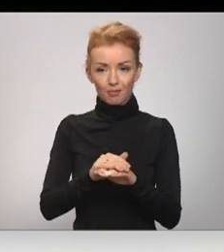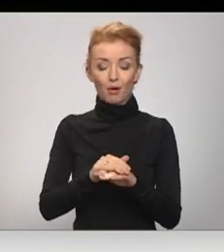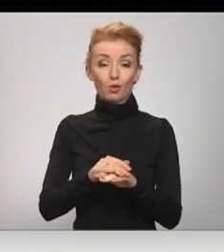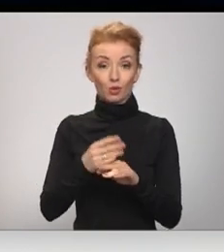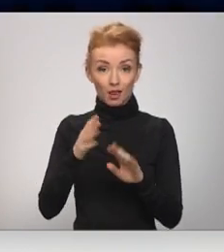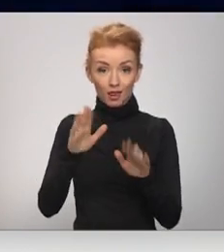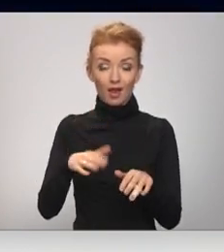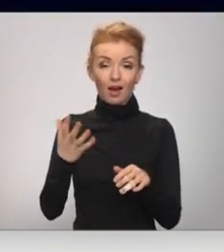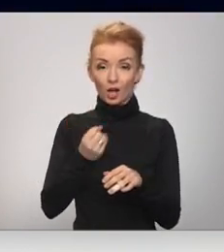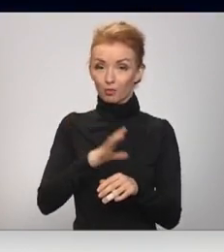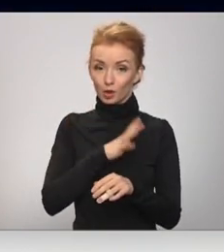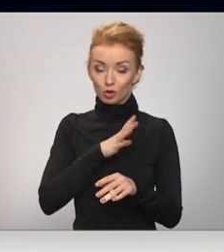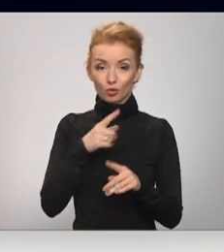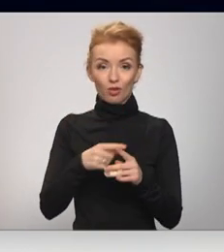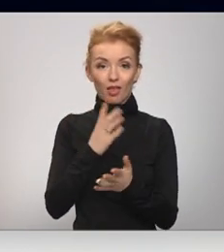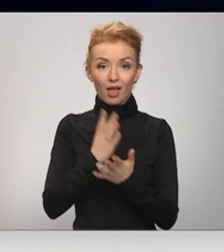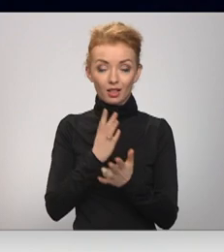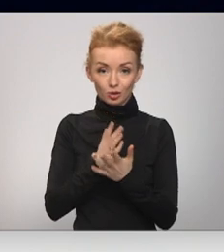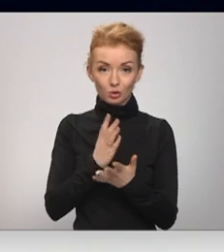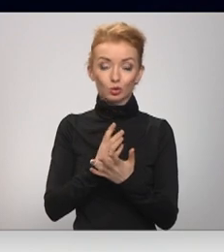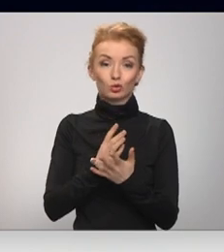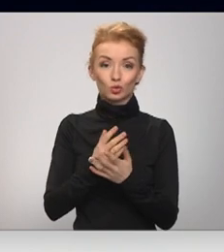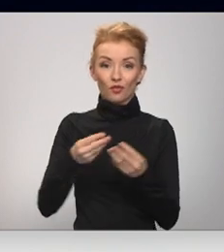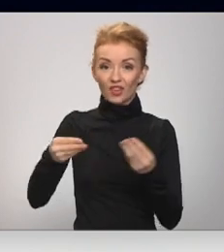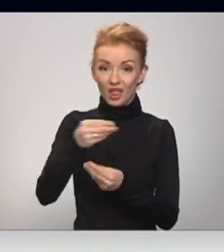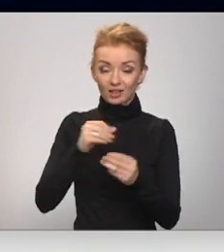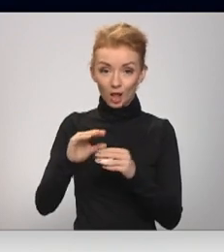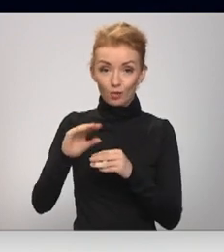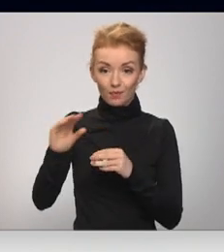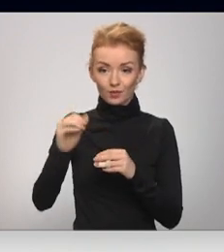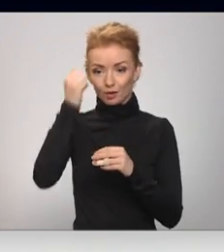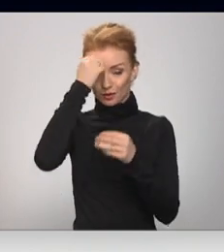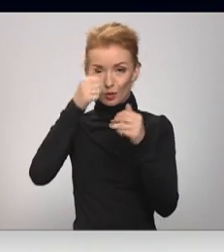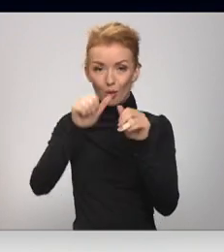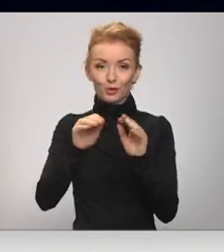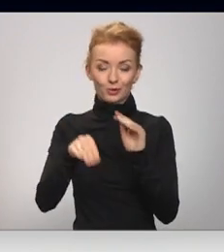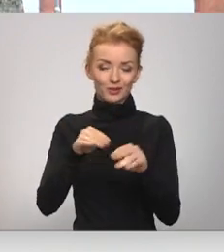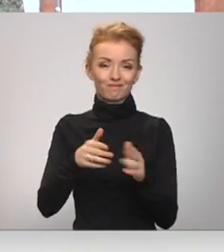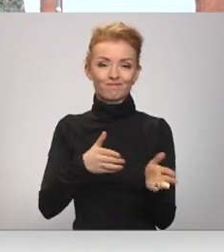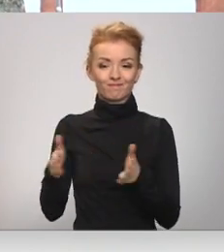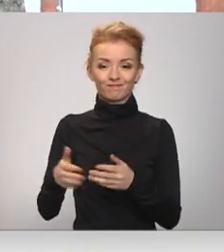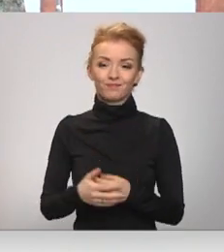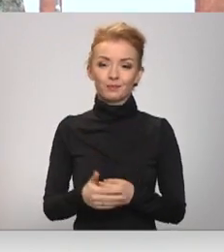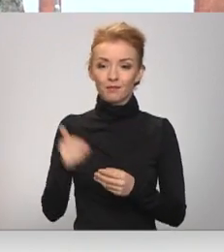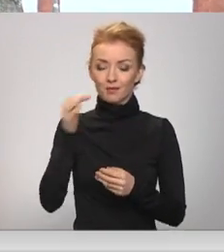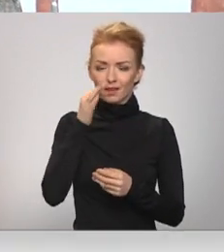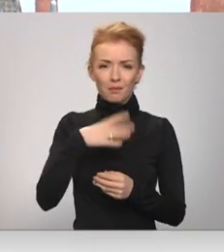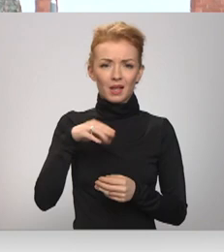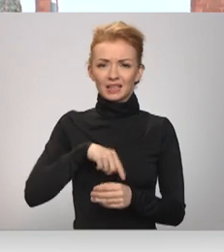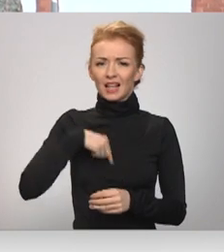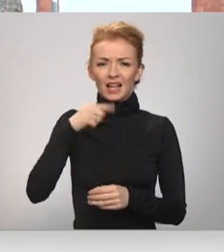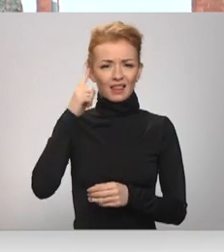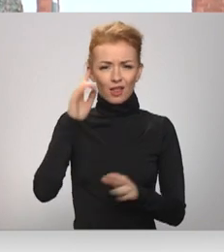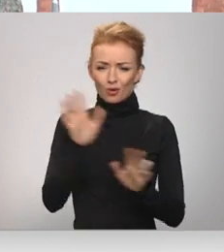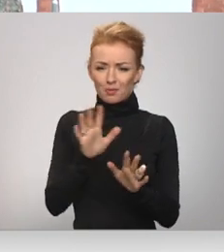spēcīgi, lai ar bijušo un nesojušo lielautasnieku finansējumu skulptūra tiktu izveidot. Mēs ilgi nedomājam, mēs